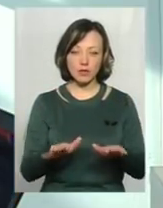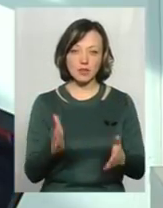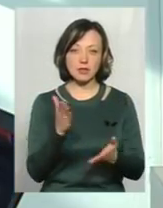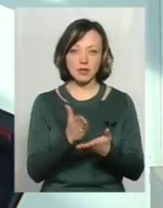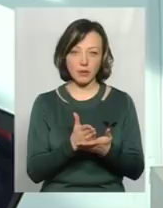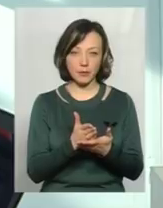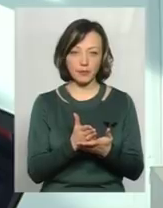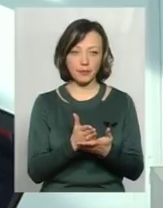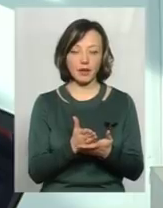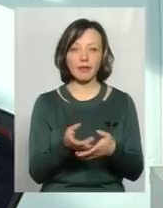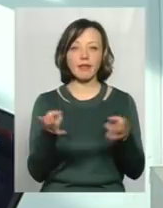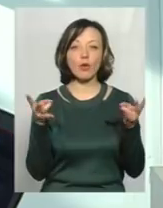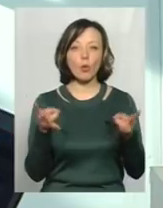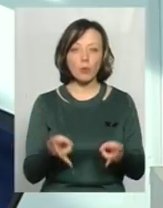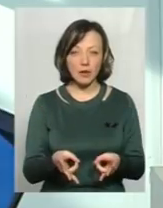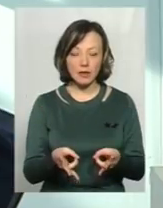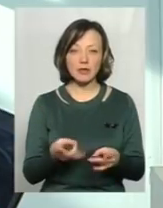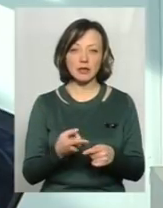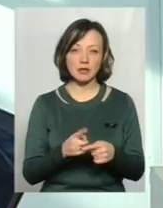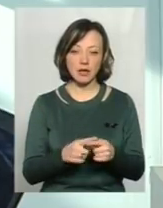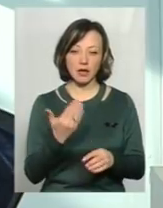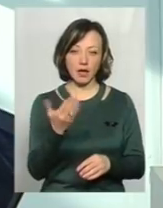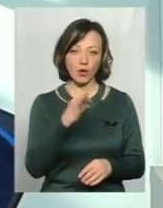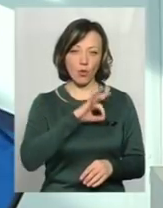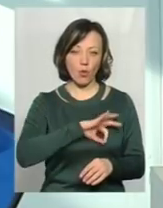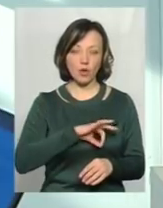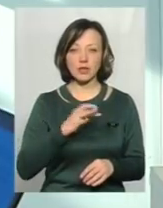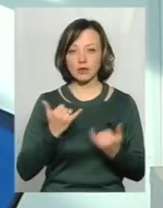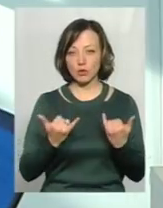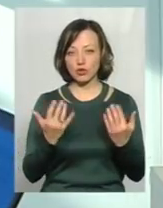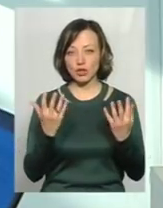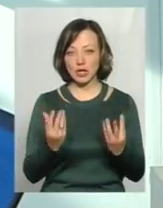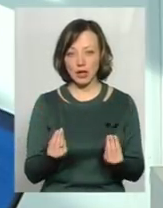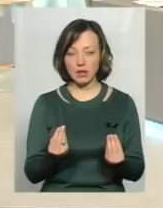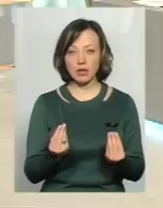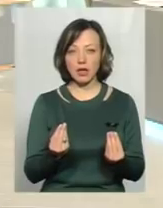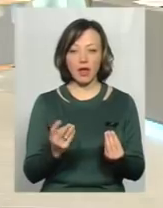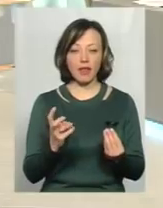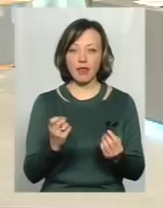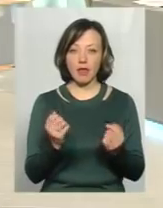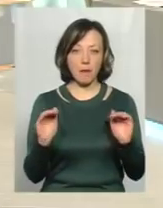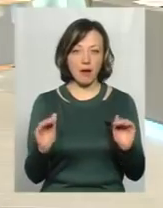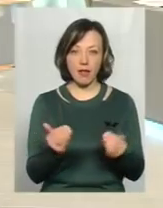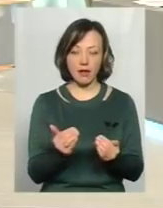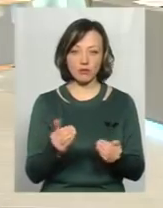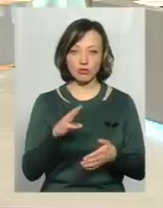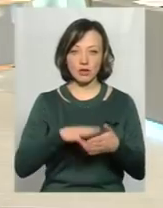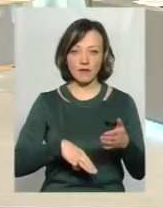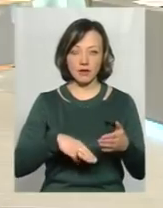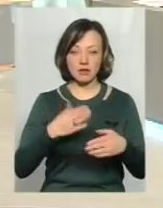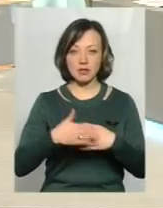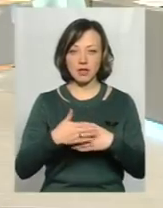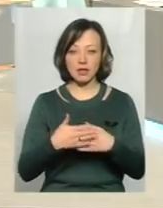необхідний, і що це не їхній користь. Тому що на сьогоднішній день діють немаленькі штрафні санкції, і,